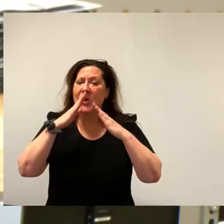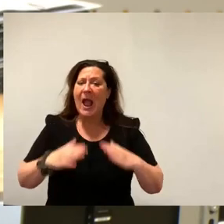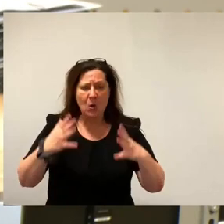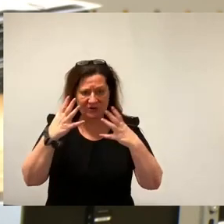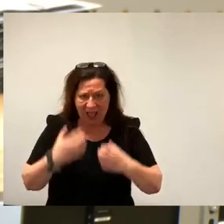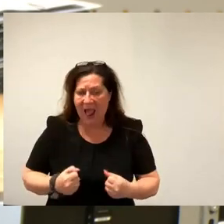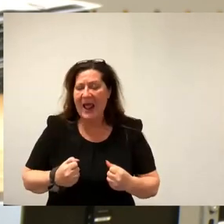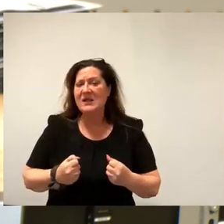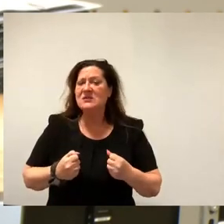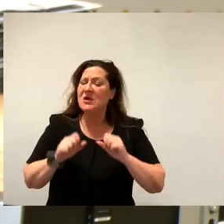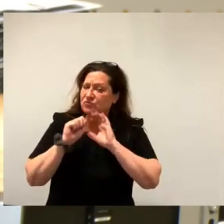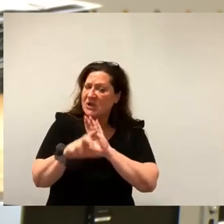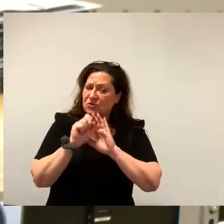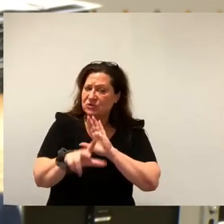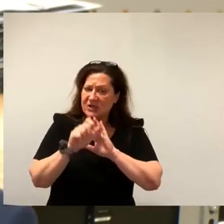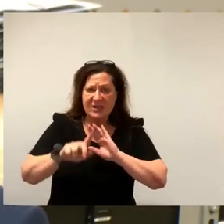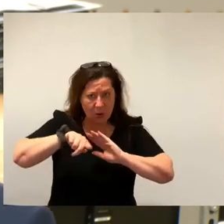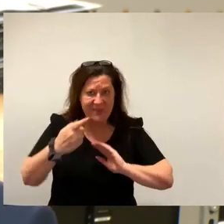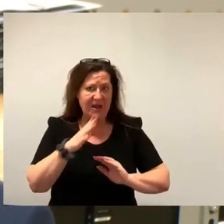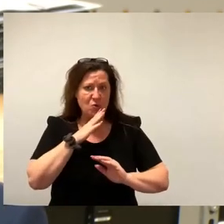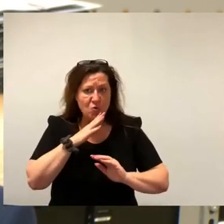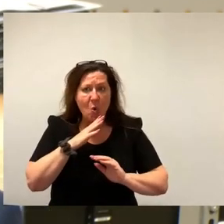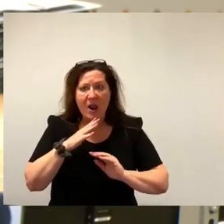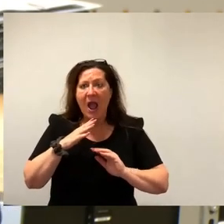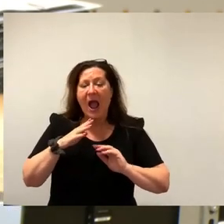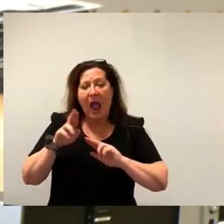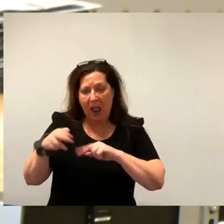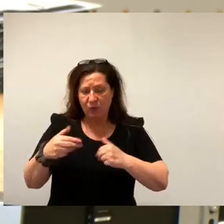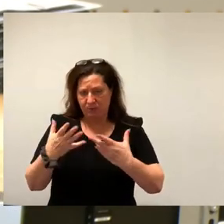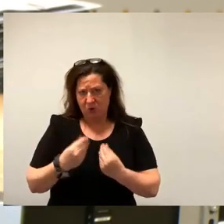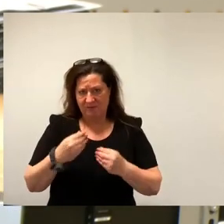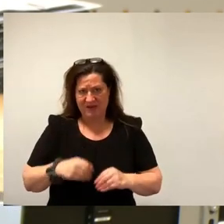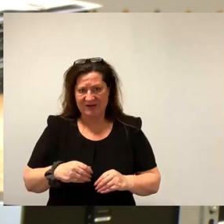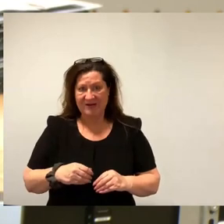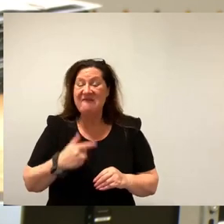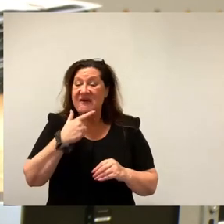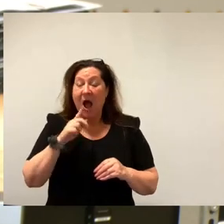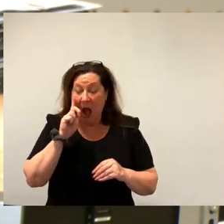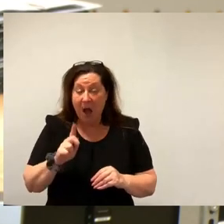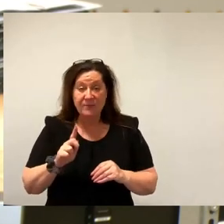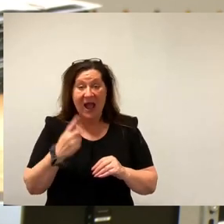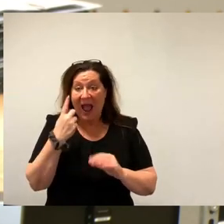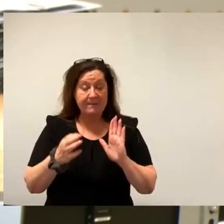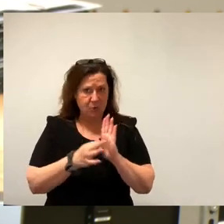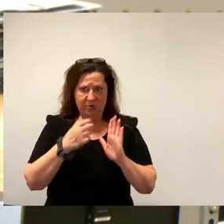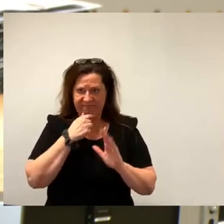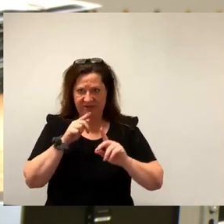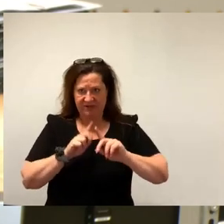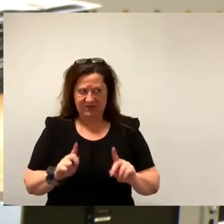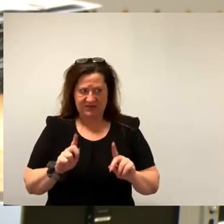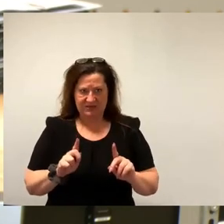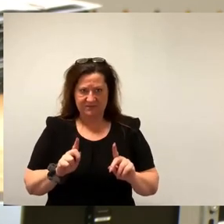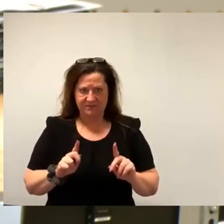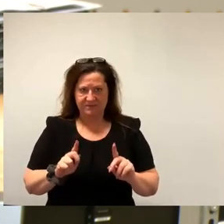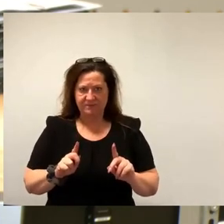Rückläufer zustande kommen. Was wir natürlich hier vermeiden wollen, ist, dass sich die Stadt